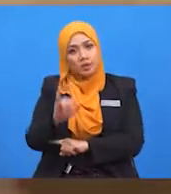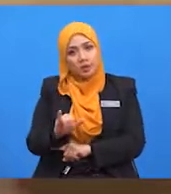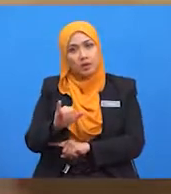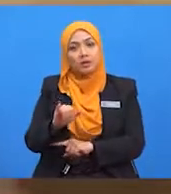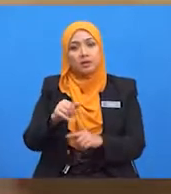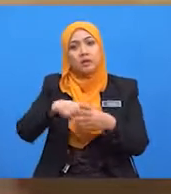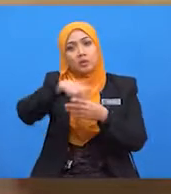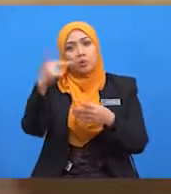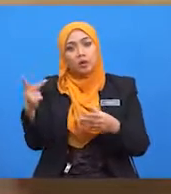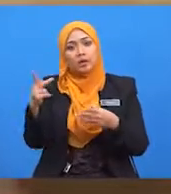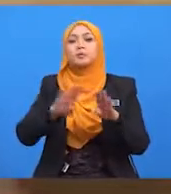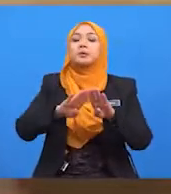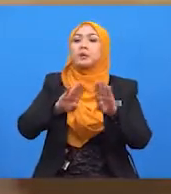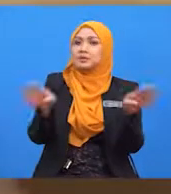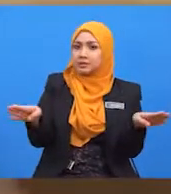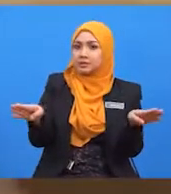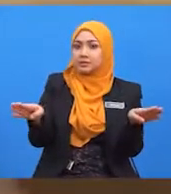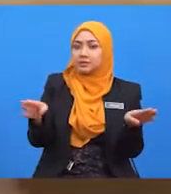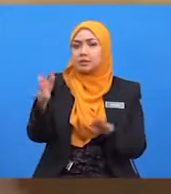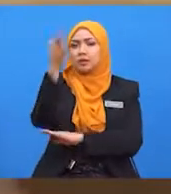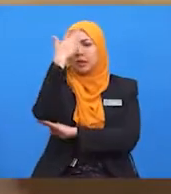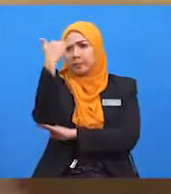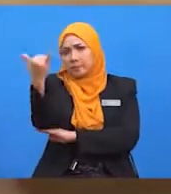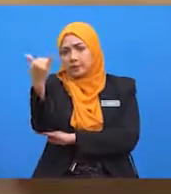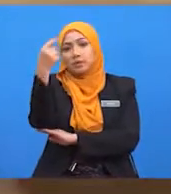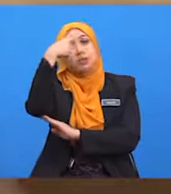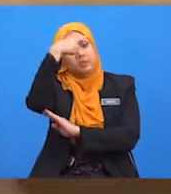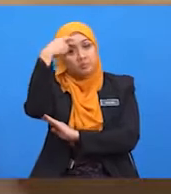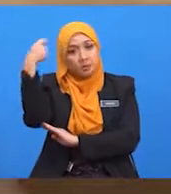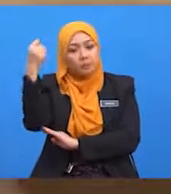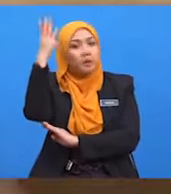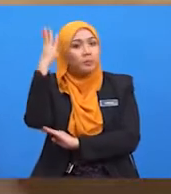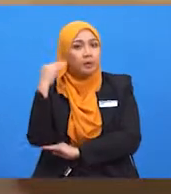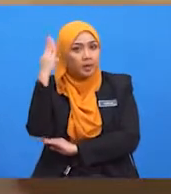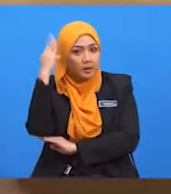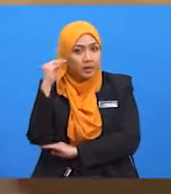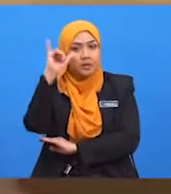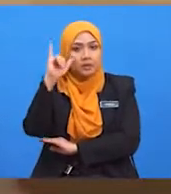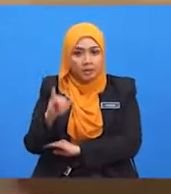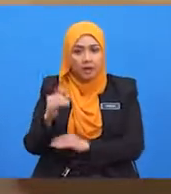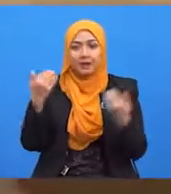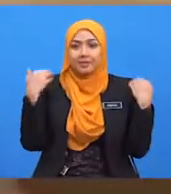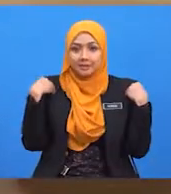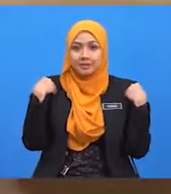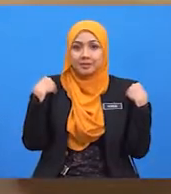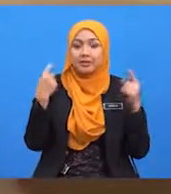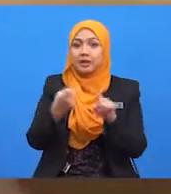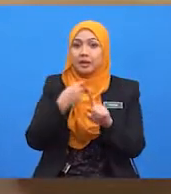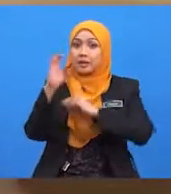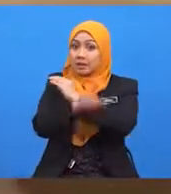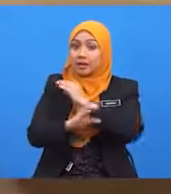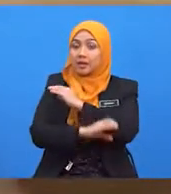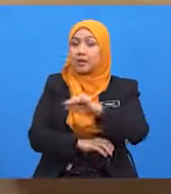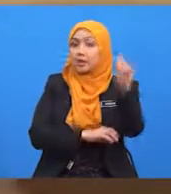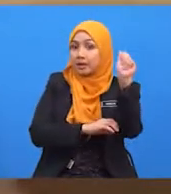pengalaman yang dimiliki oleh negara A tadi 40 tahun dapat mengeluarkan kereta pada kos yang lebih